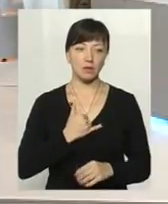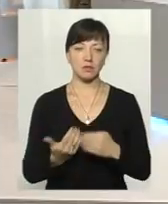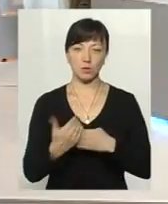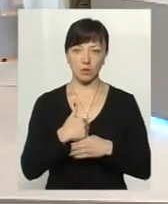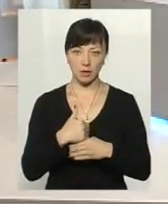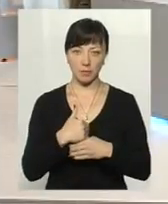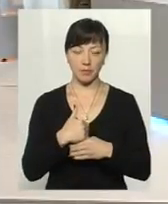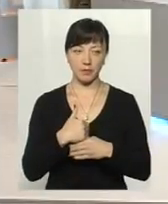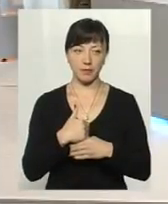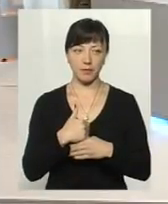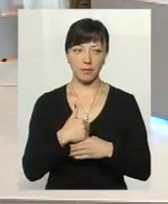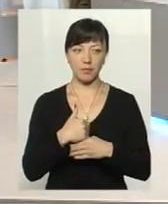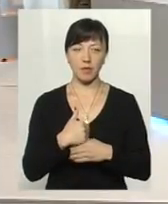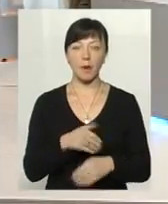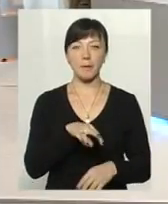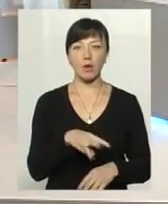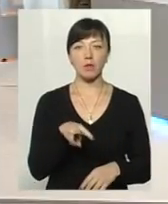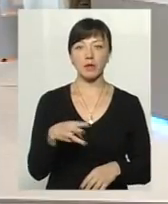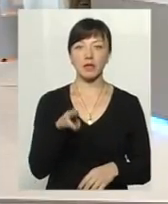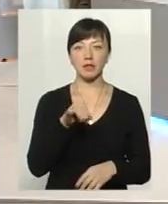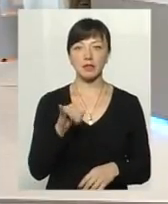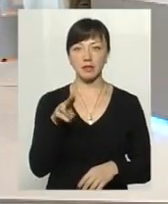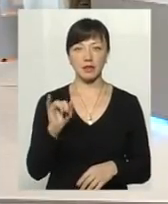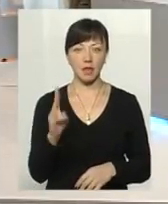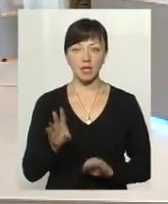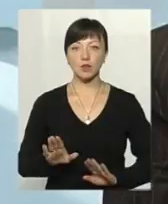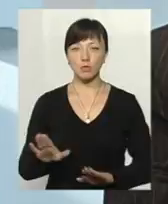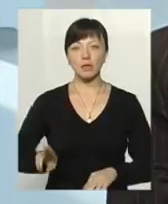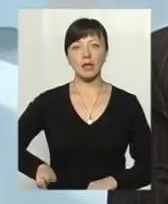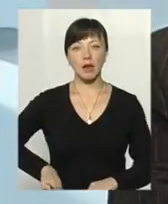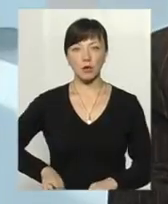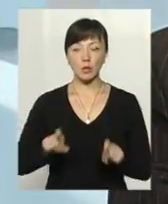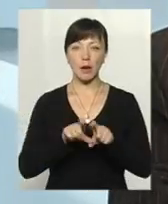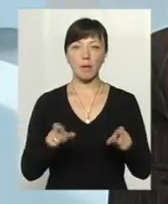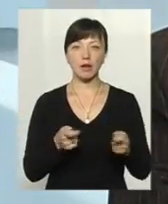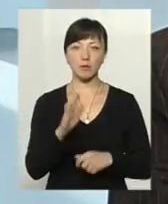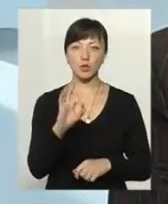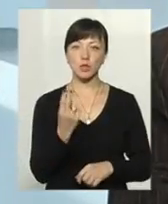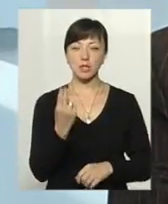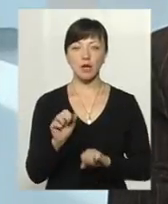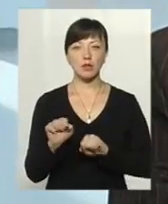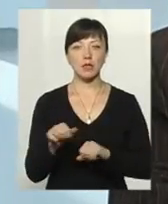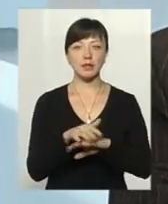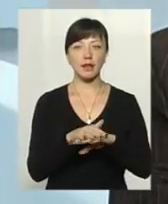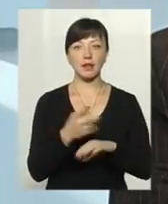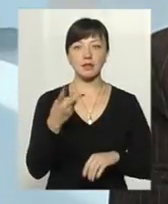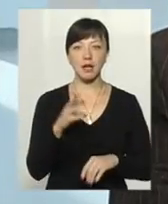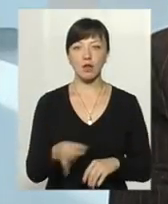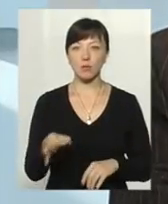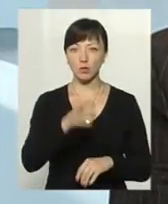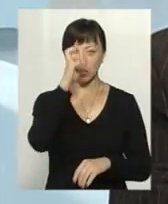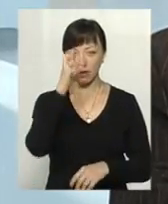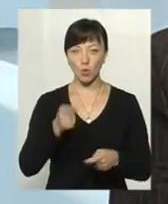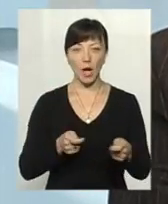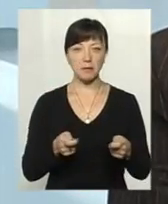Микола Миколаєвич Дідик, заступник директора Департаменту соціального захисту населення обласної